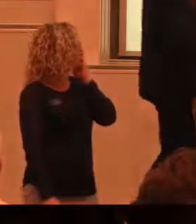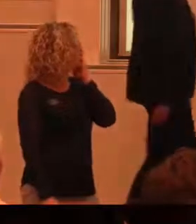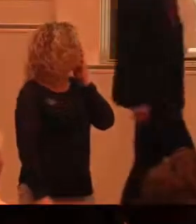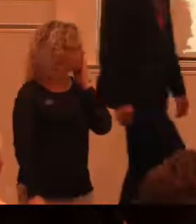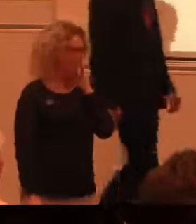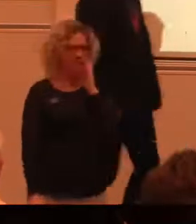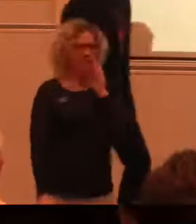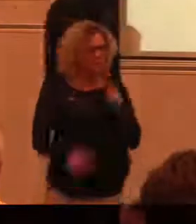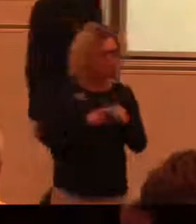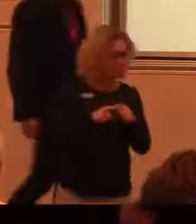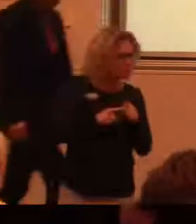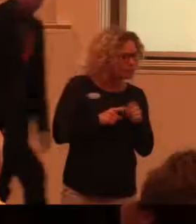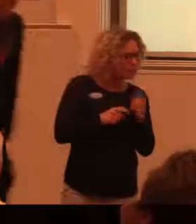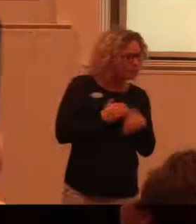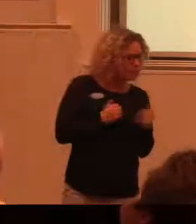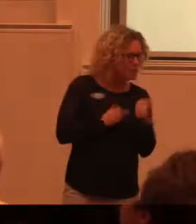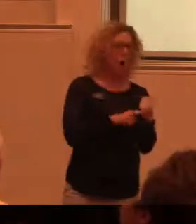Ja, jag är på god väg.